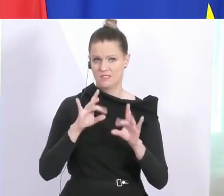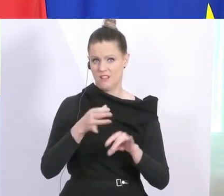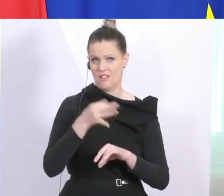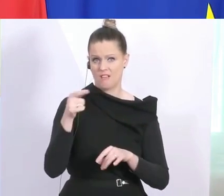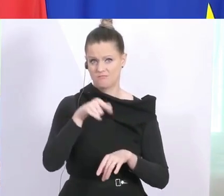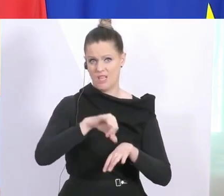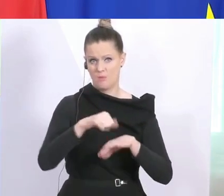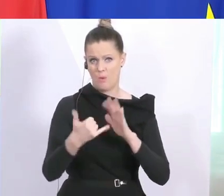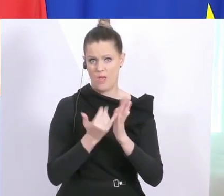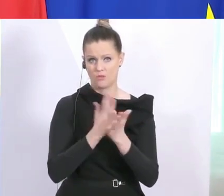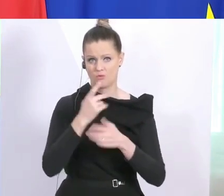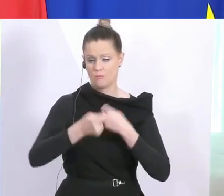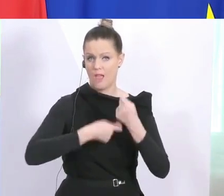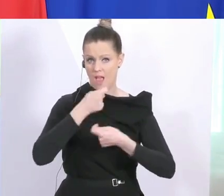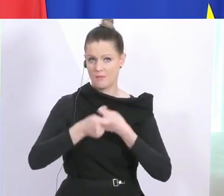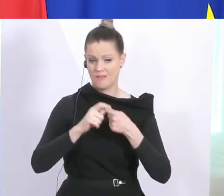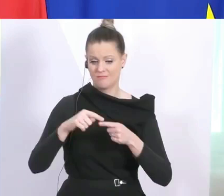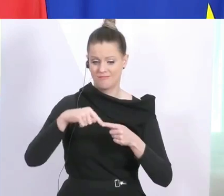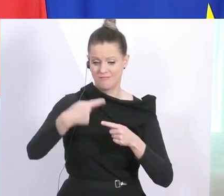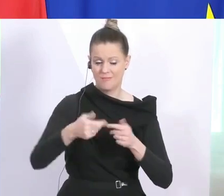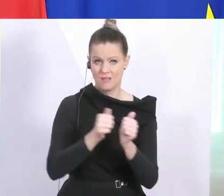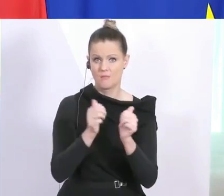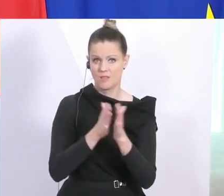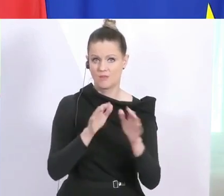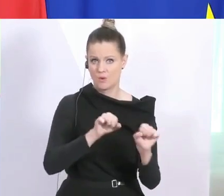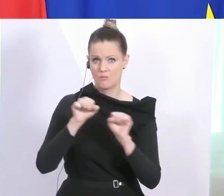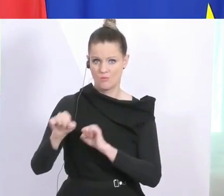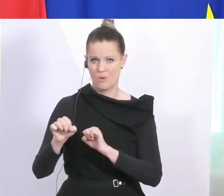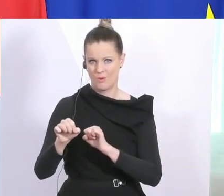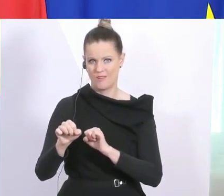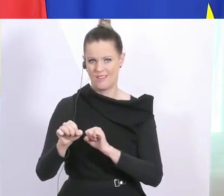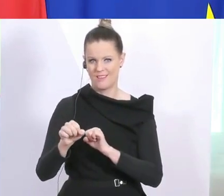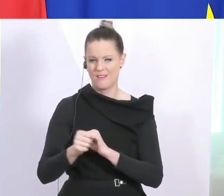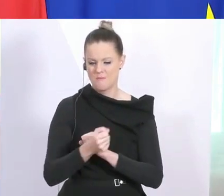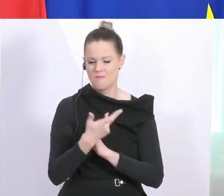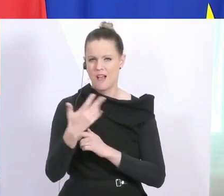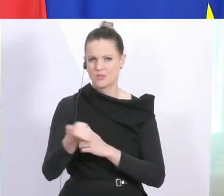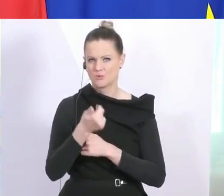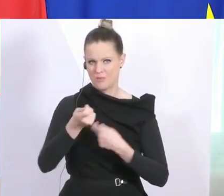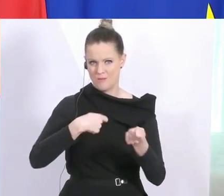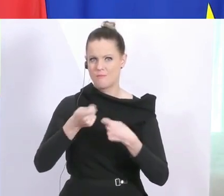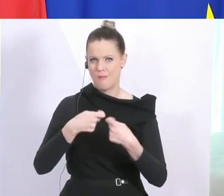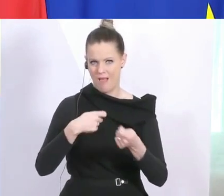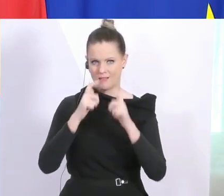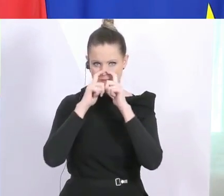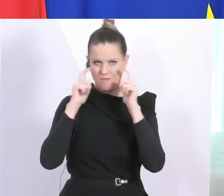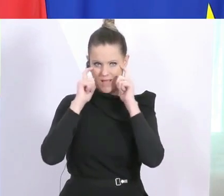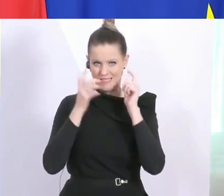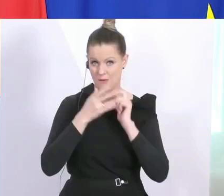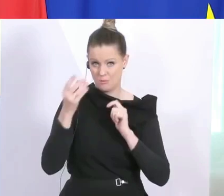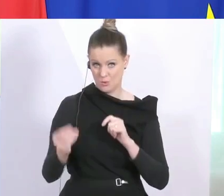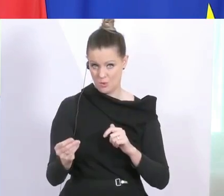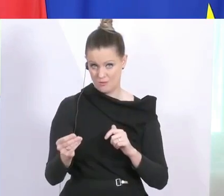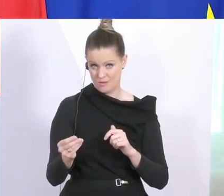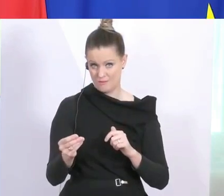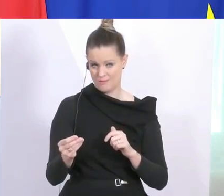Projekt. Ab Mittwoch wird es möglich sein, dass in den ersten Supermärkten beim Eingang diese Masken ausgegeben werden. Und die